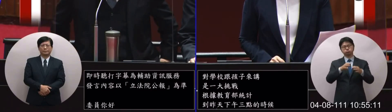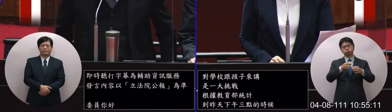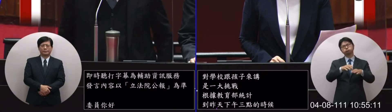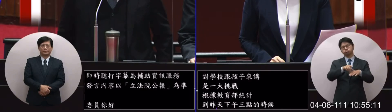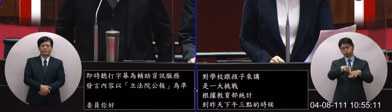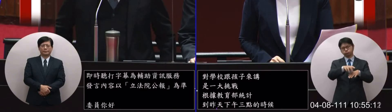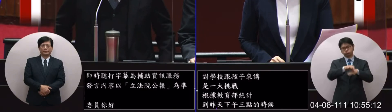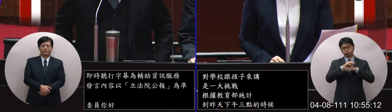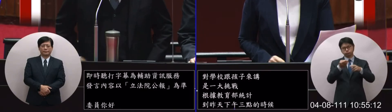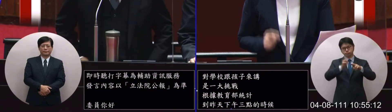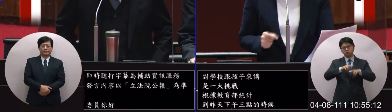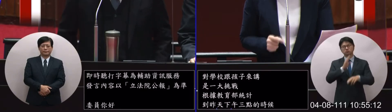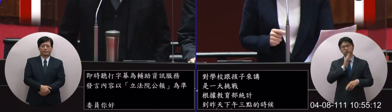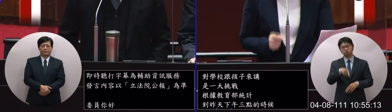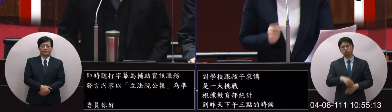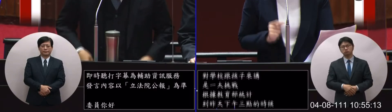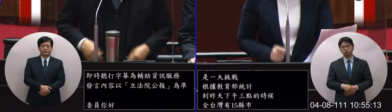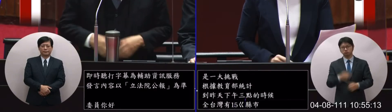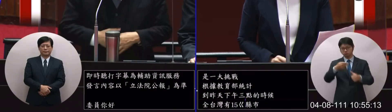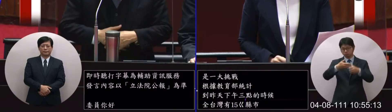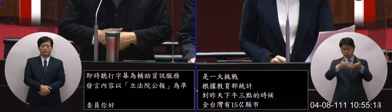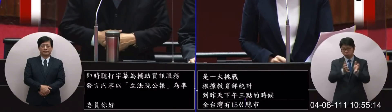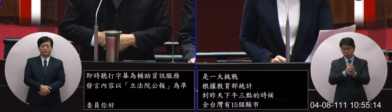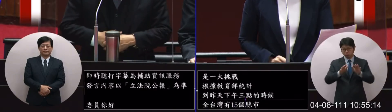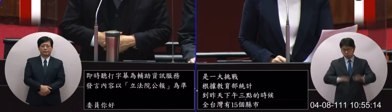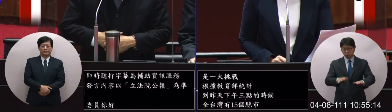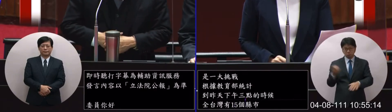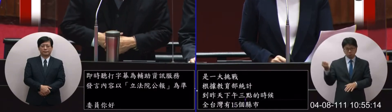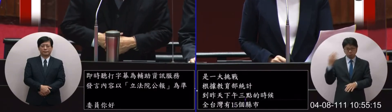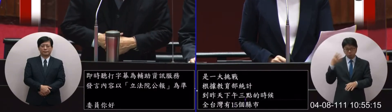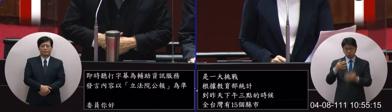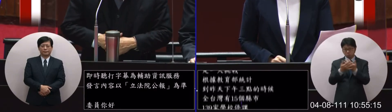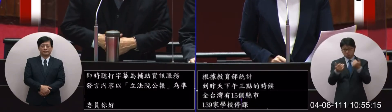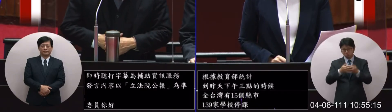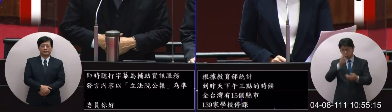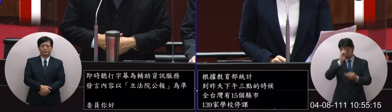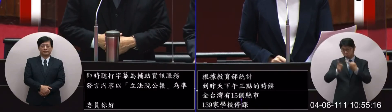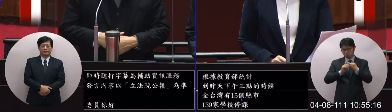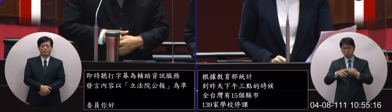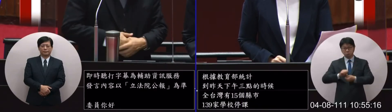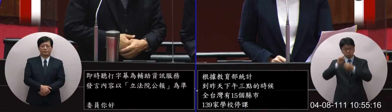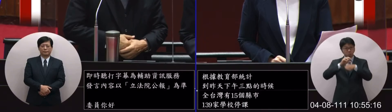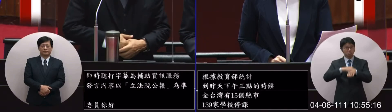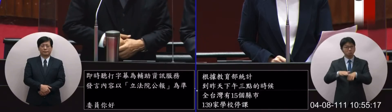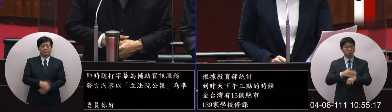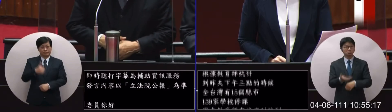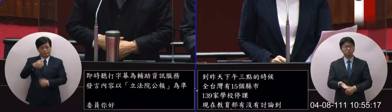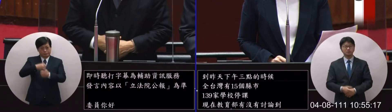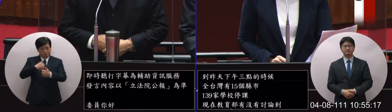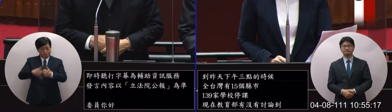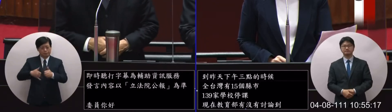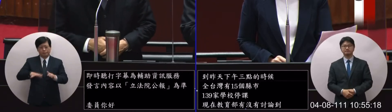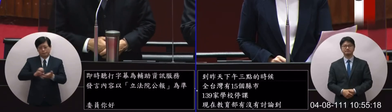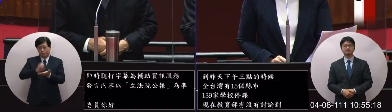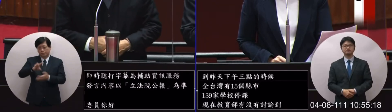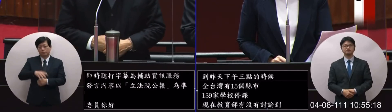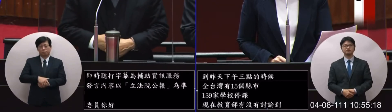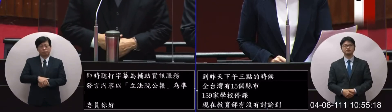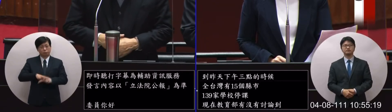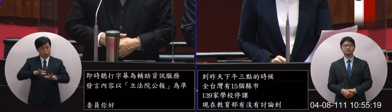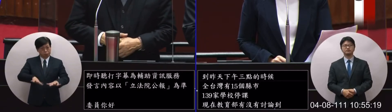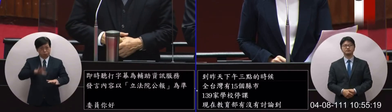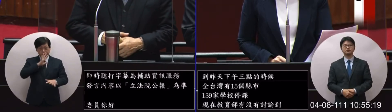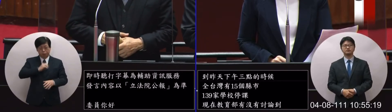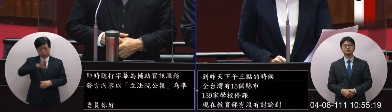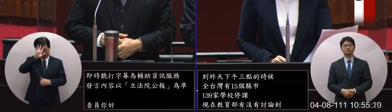部有沒有掌握到今天會不會傳出又有學生確診謝謝委員我跟委員報告因為現在